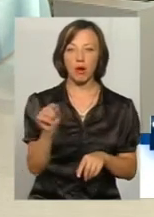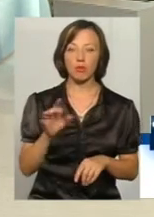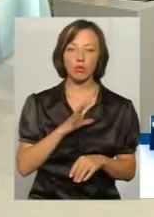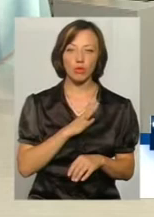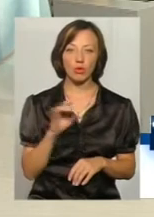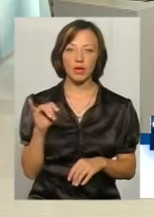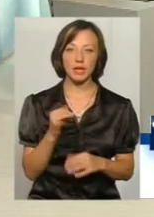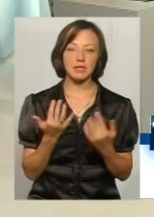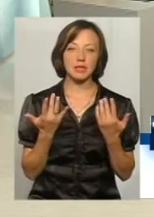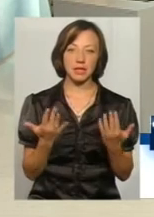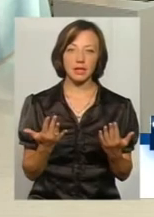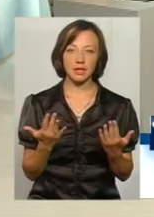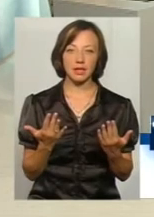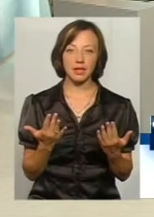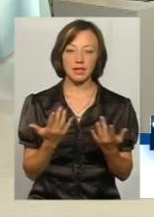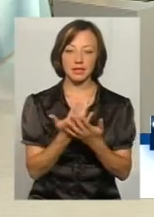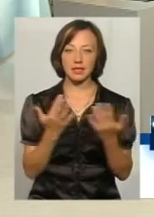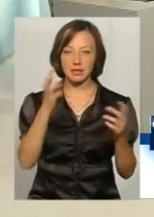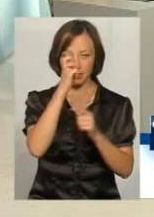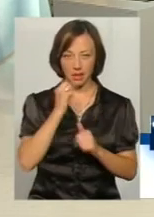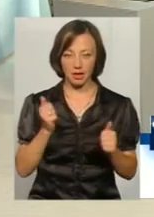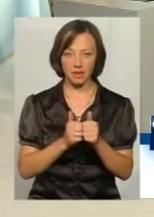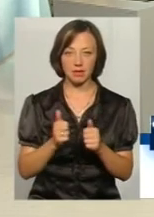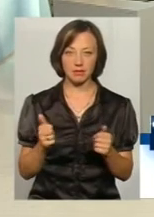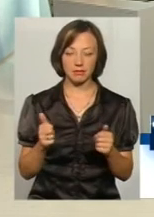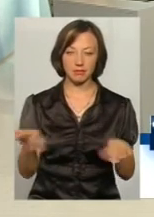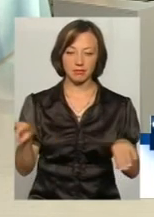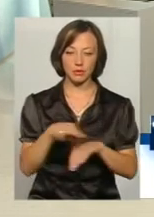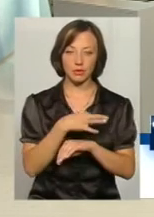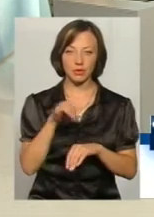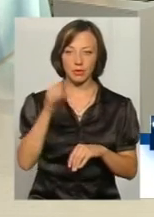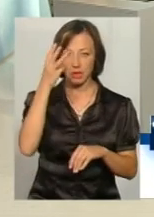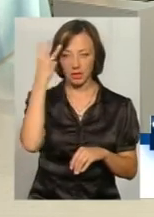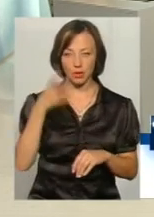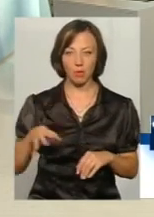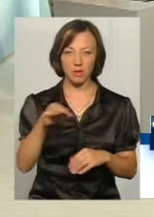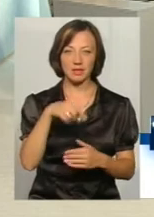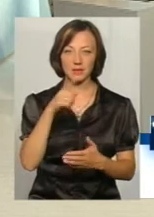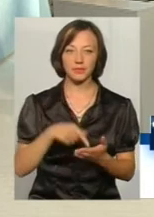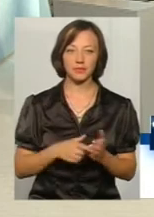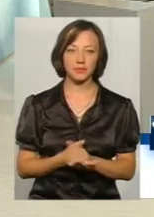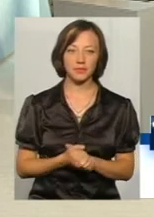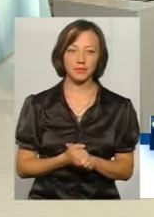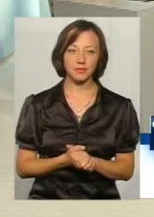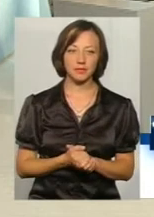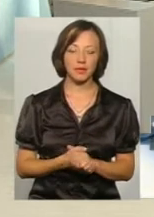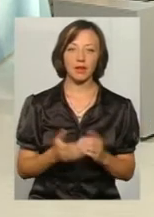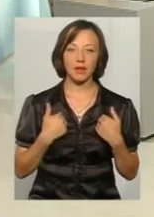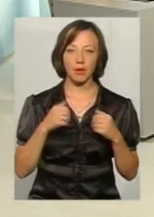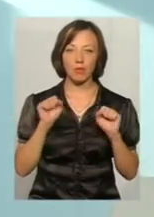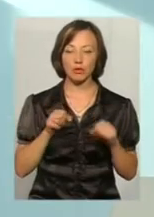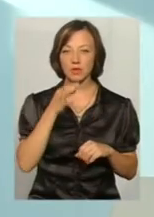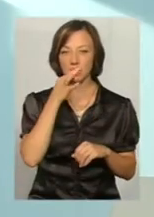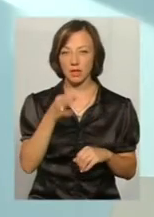скільки долі з різних країн поєдналися саме у Хмельницькій області? Я можу сказати, що дуже багато.